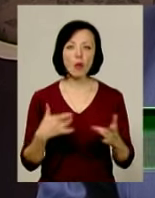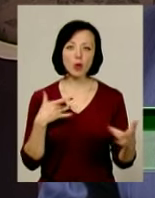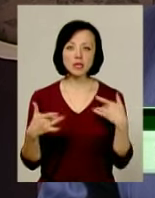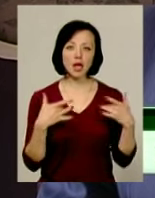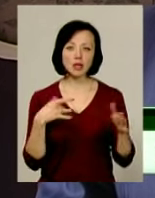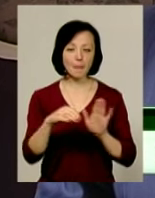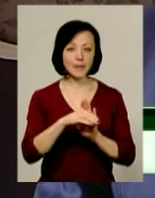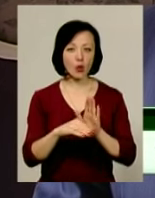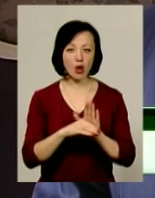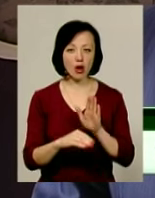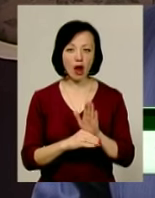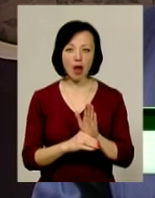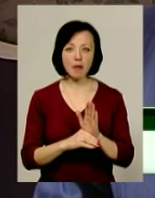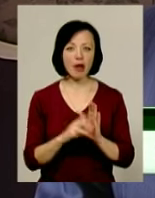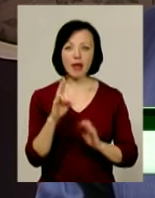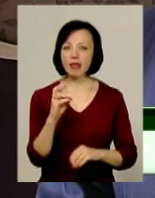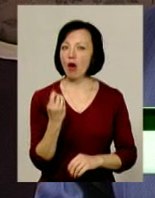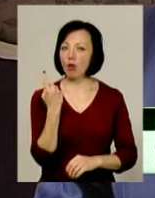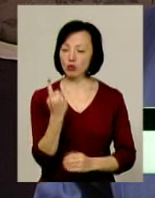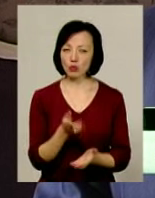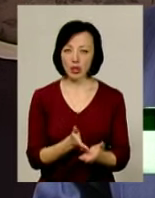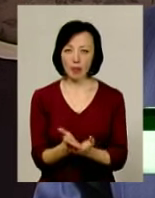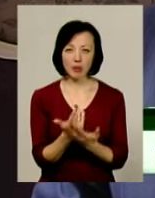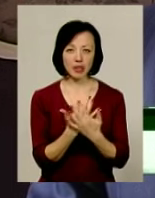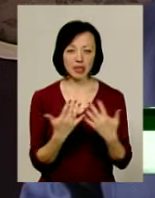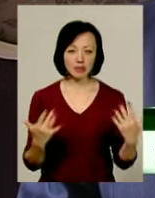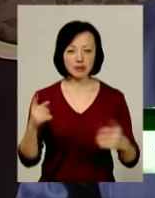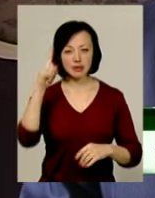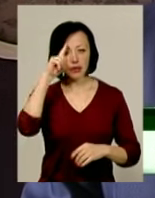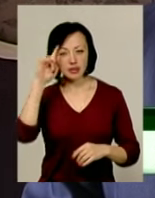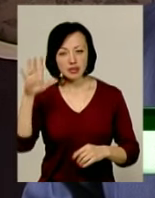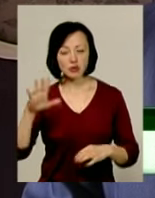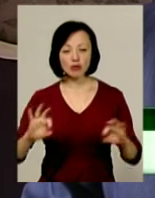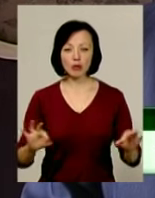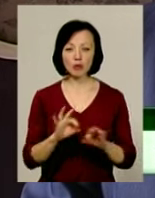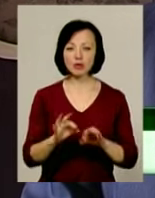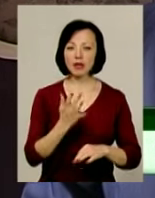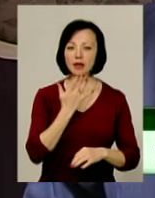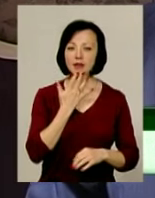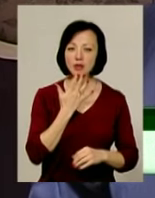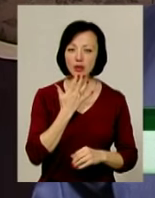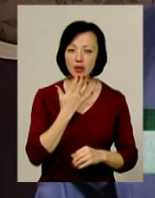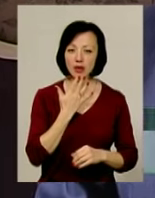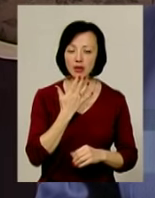не одного напрямку, а різні. І класична музика, і національна,